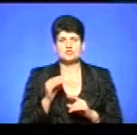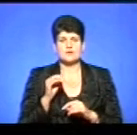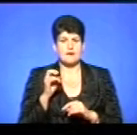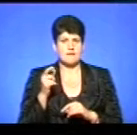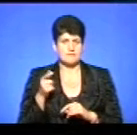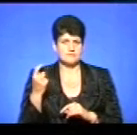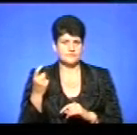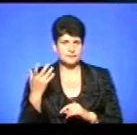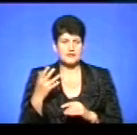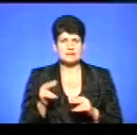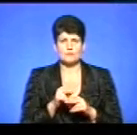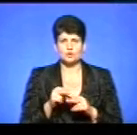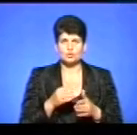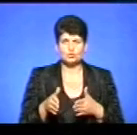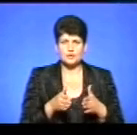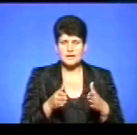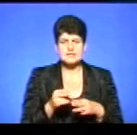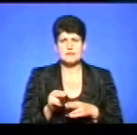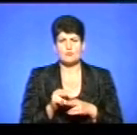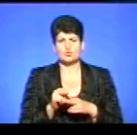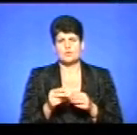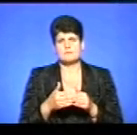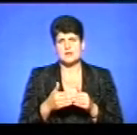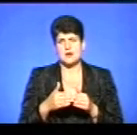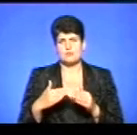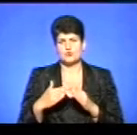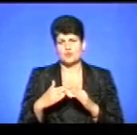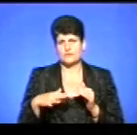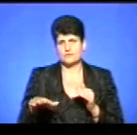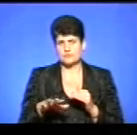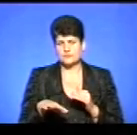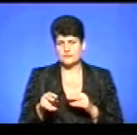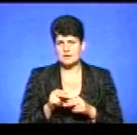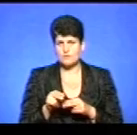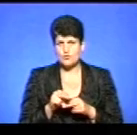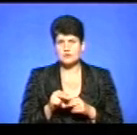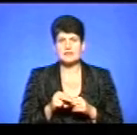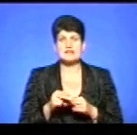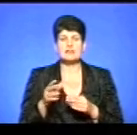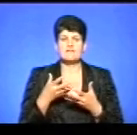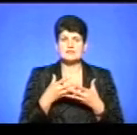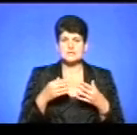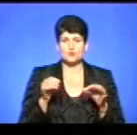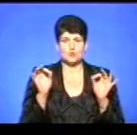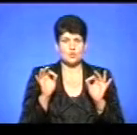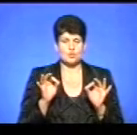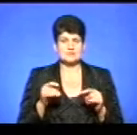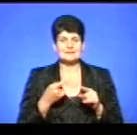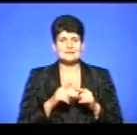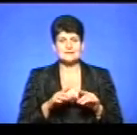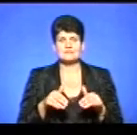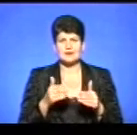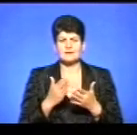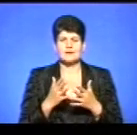господарством, саме з ремонтом доріг, з ремонтом прибудинкових територій. І традиційно тому весною і осіню таких звернень є